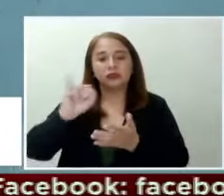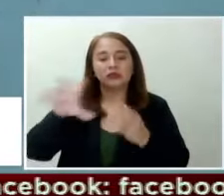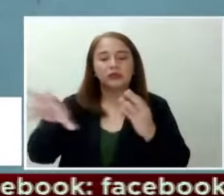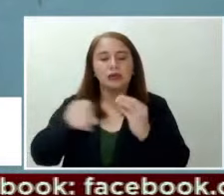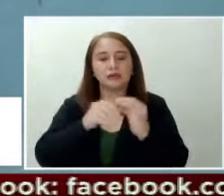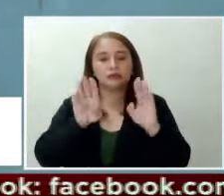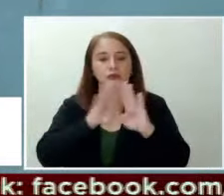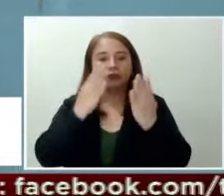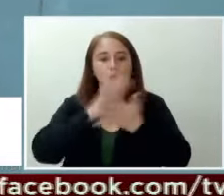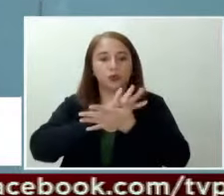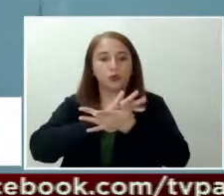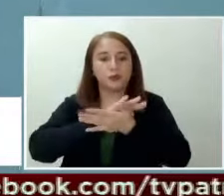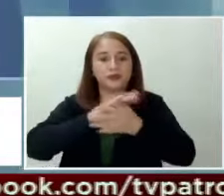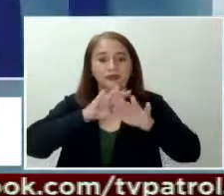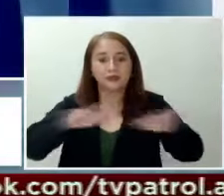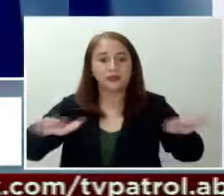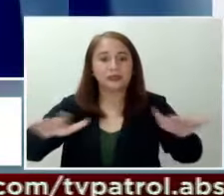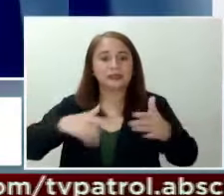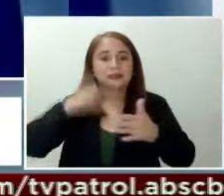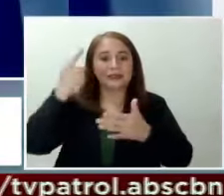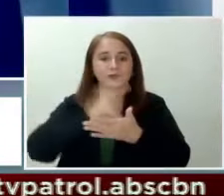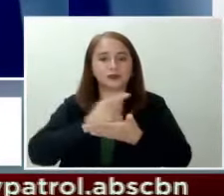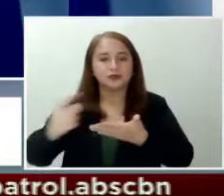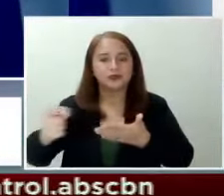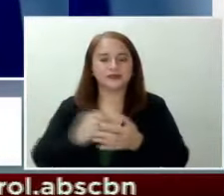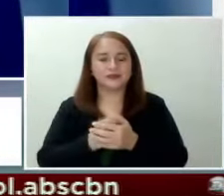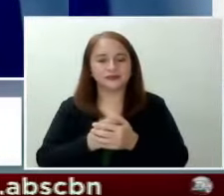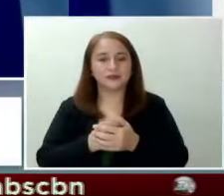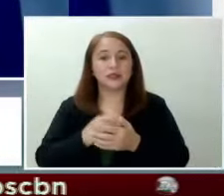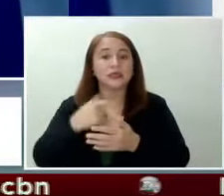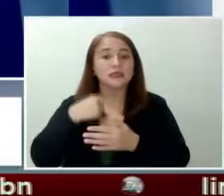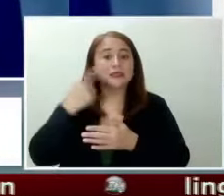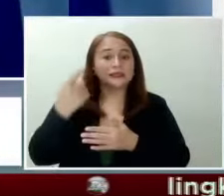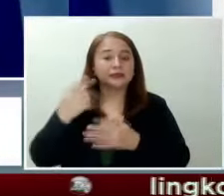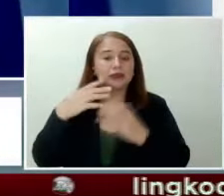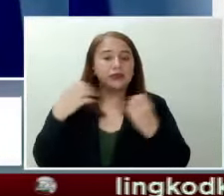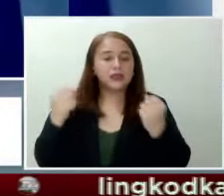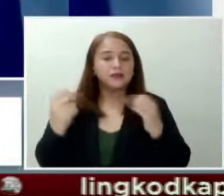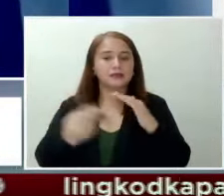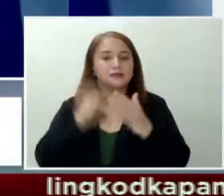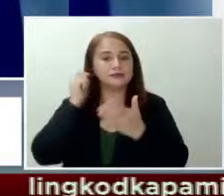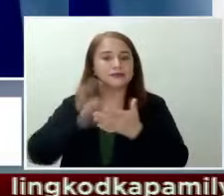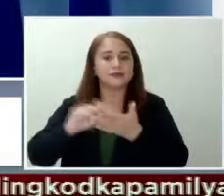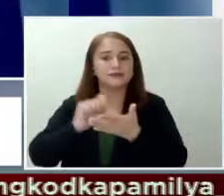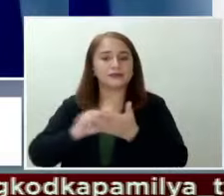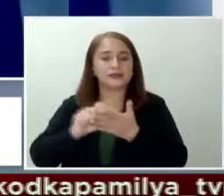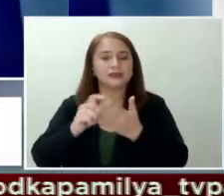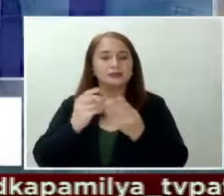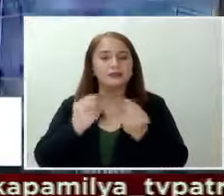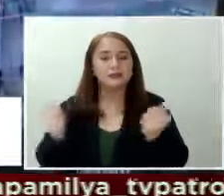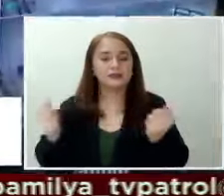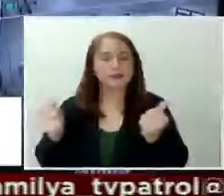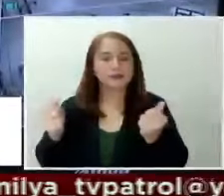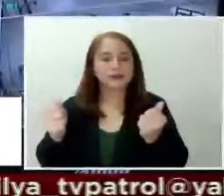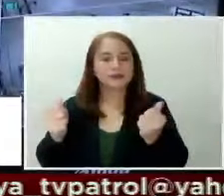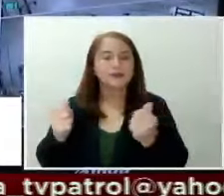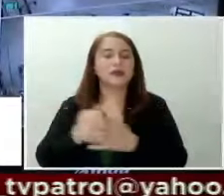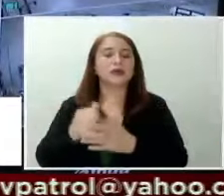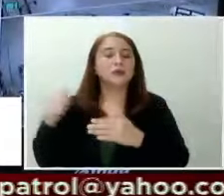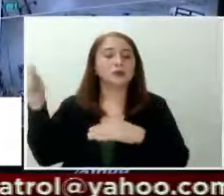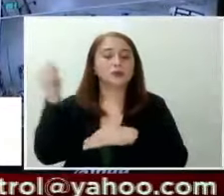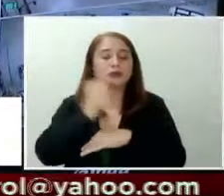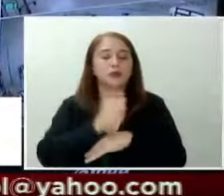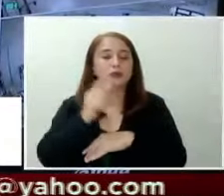COVID beds sa susunod na linggo. Ayon kay Health Undersecretariat Treatment Czar Lupoldo Vega, dapat